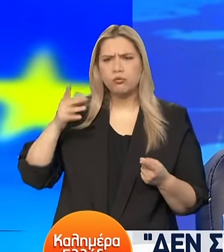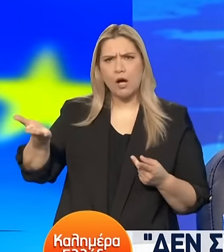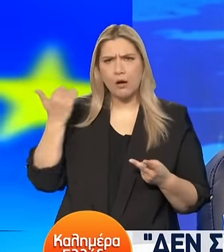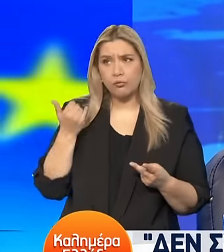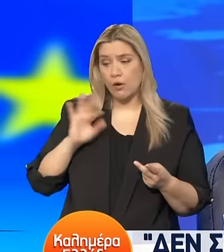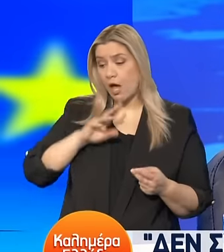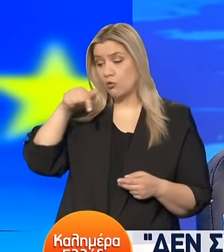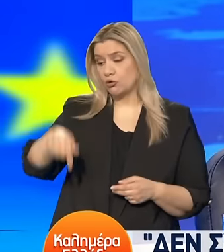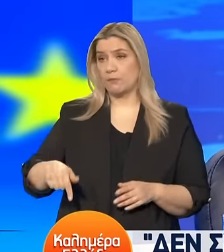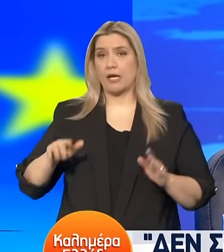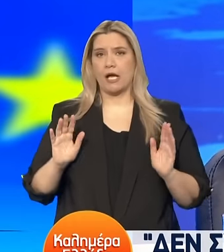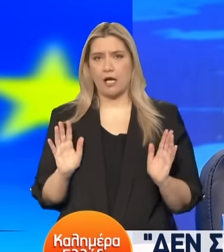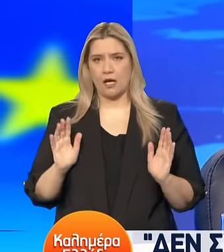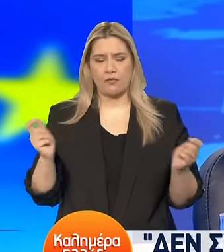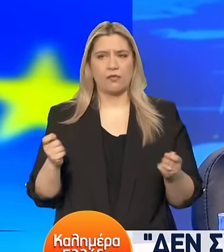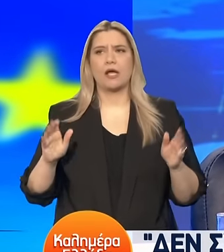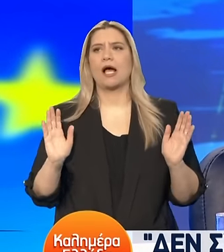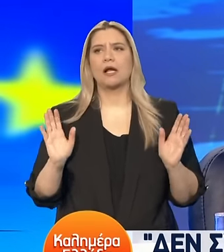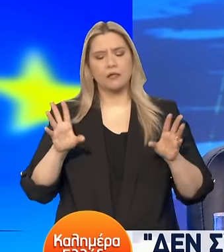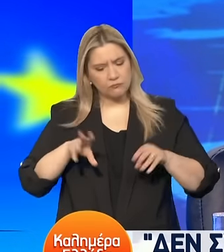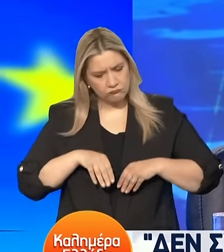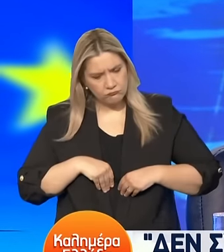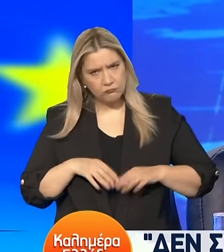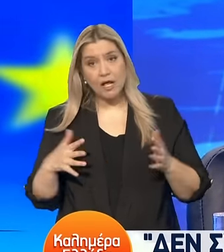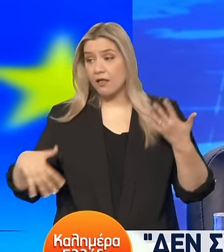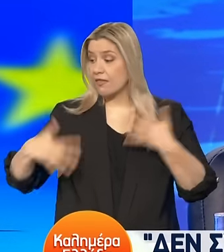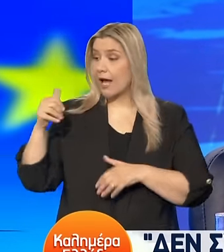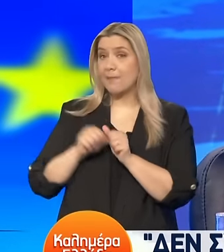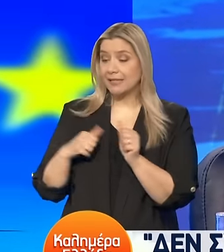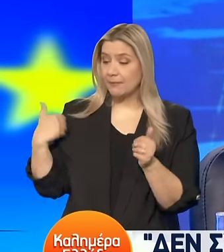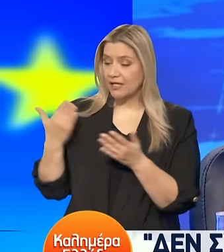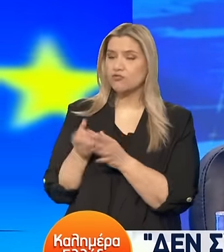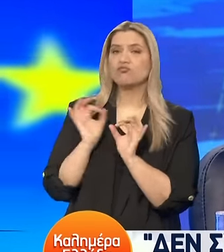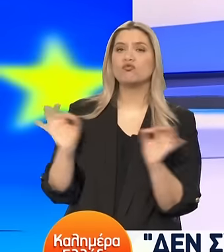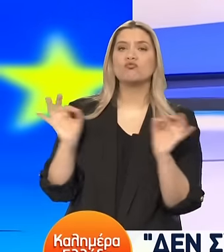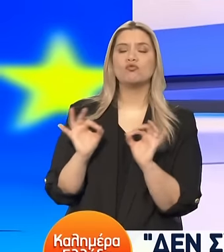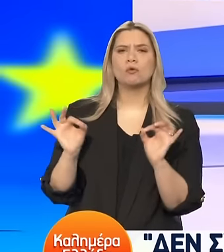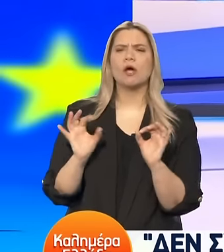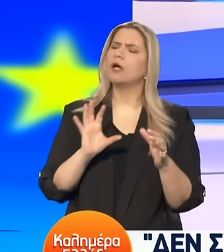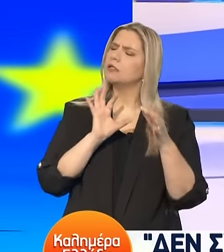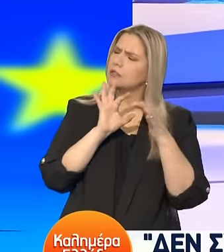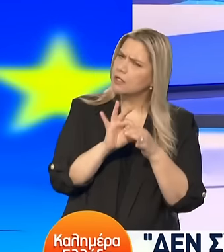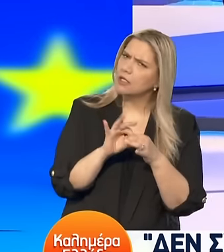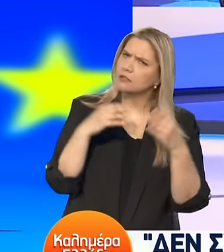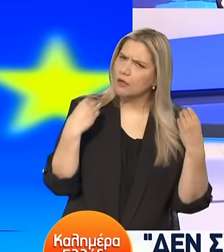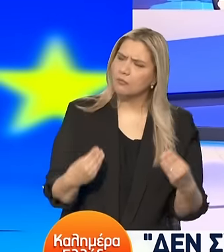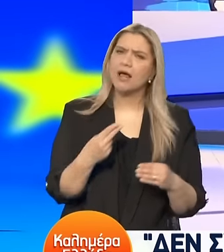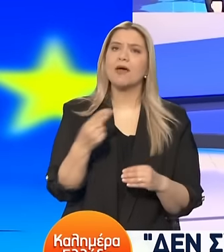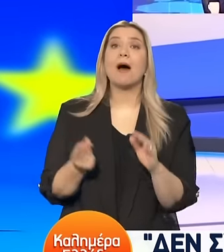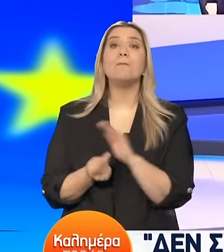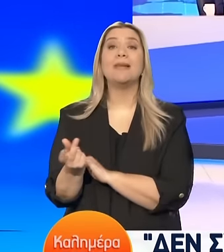σήμερα το τονίζω Στο Αιγαίο για 15 μήνες Έχουμε μια καλή συνεργασία Στα θέματα του μεταναστευτικού